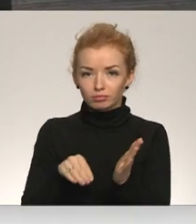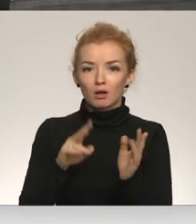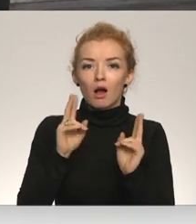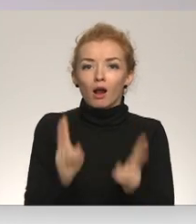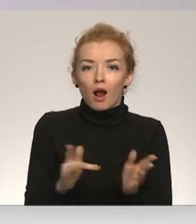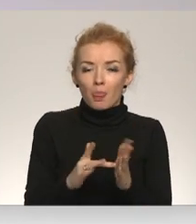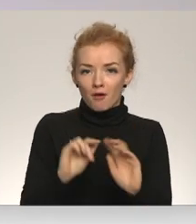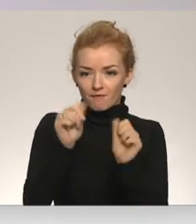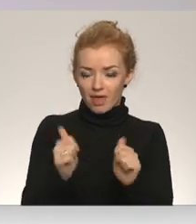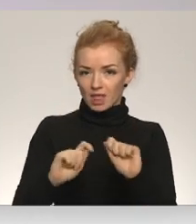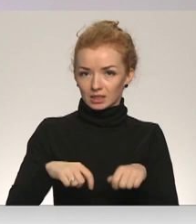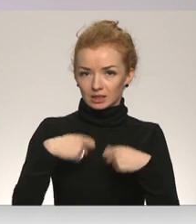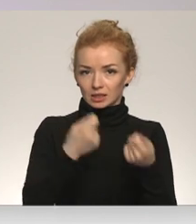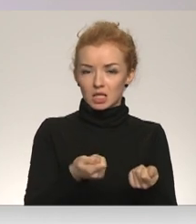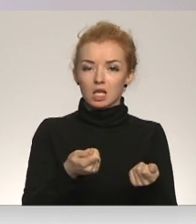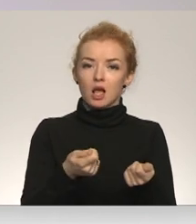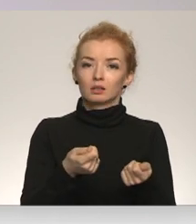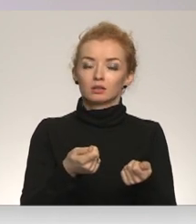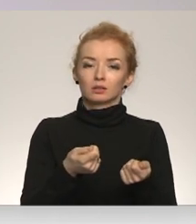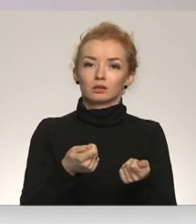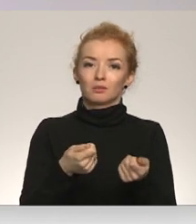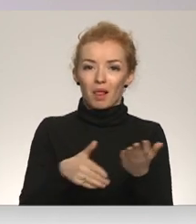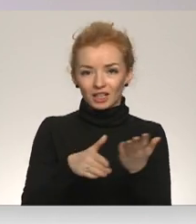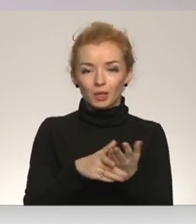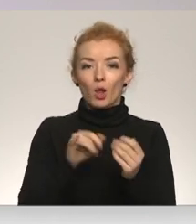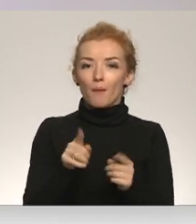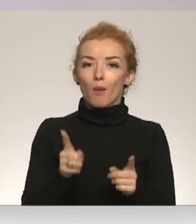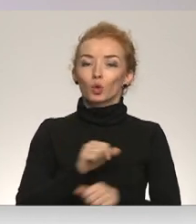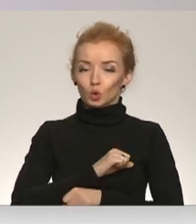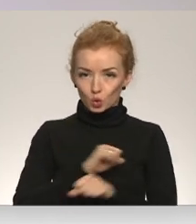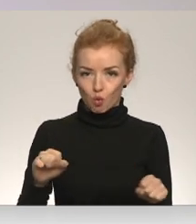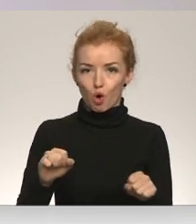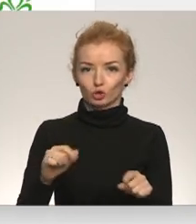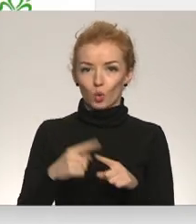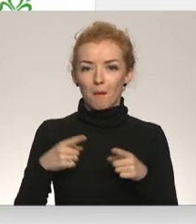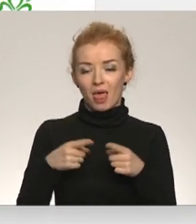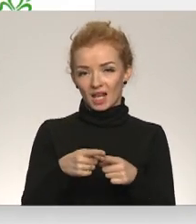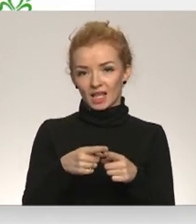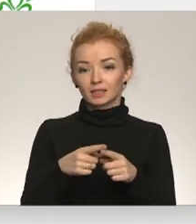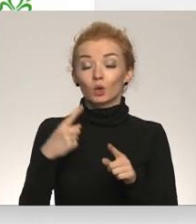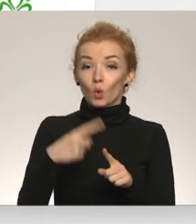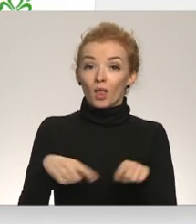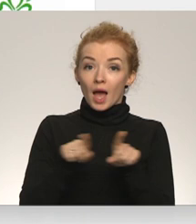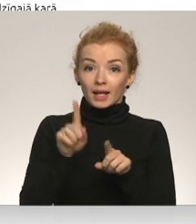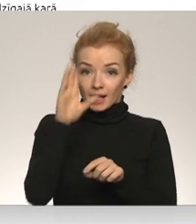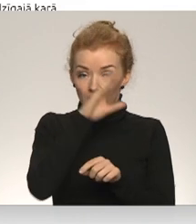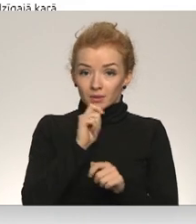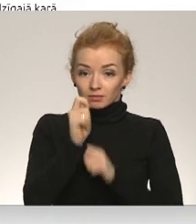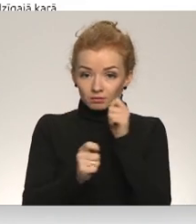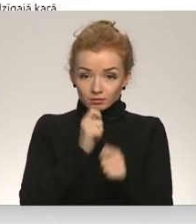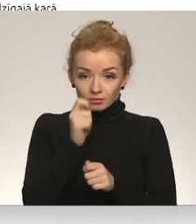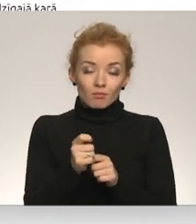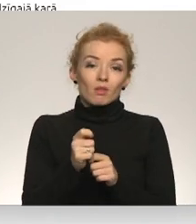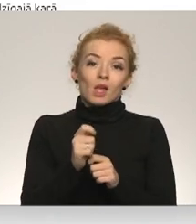varētu tikt sniegts droši, efektīvi un mērtiecīgi. Līdzsiek uz tam ir iespēja ziedot naudas